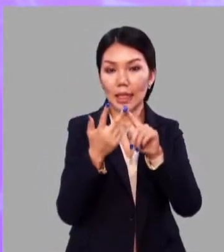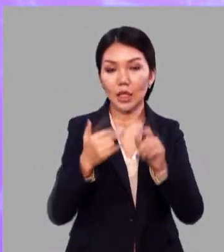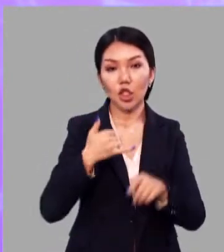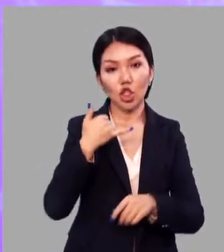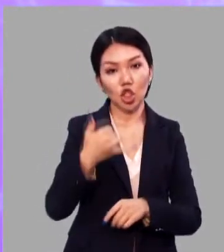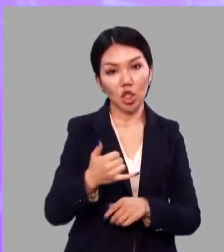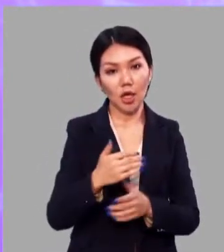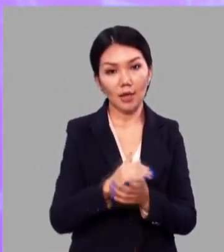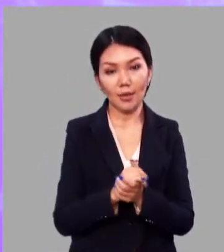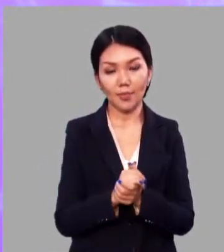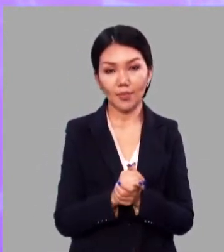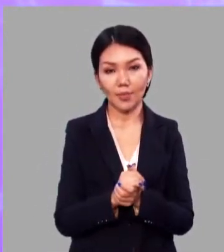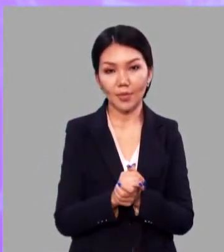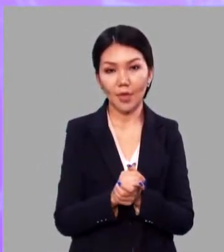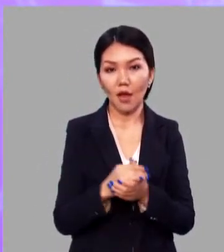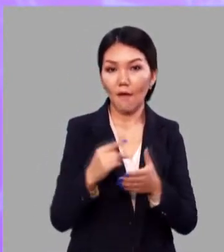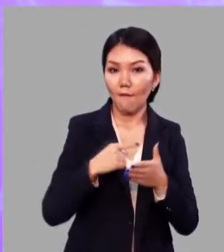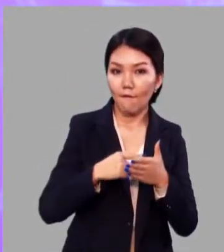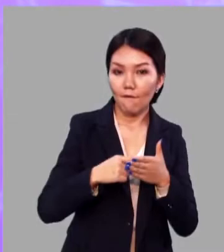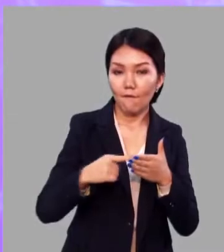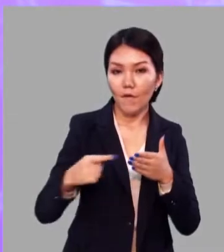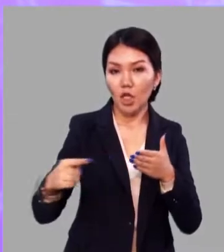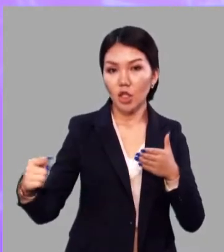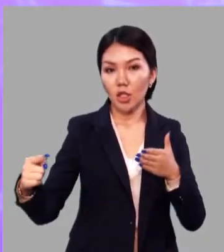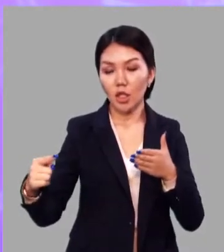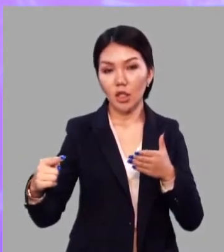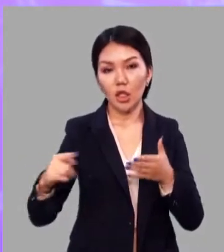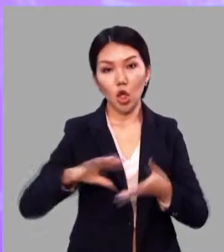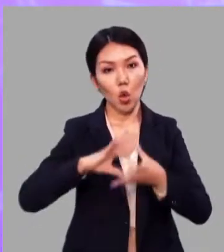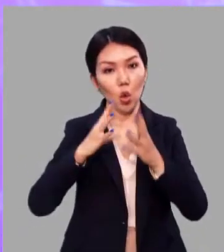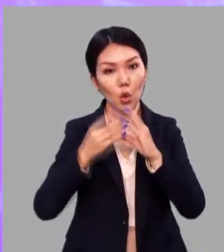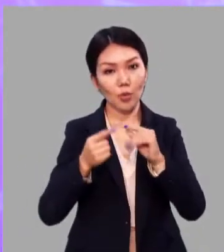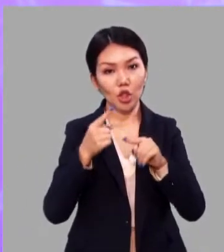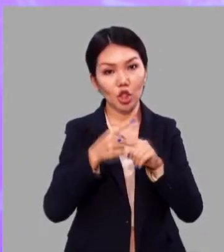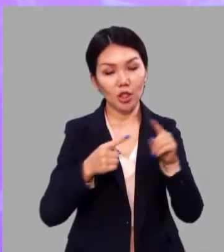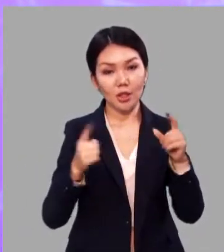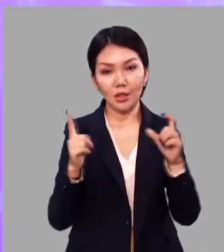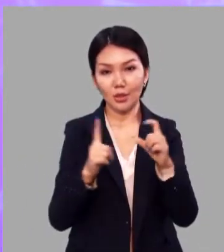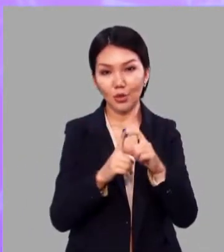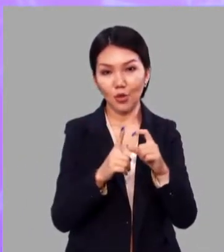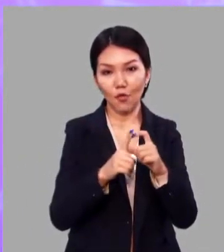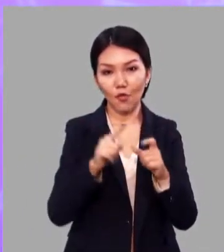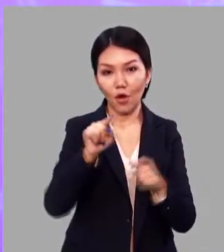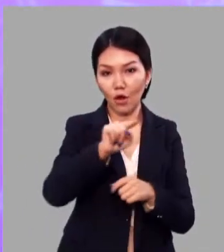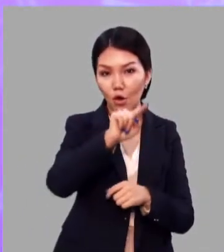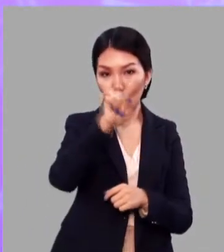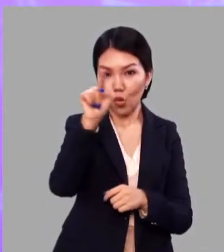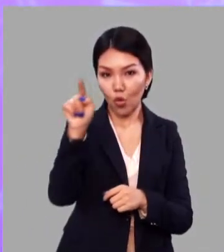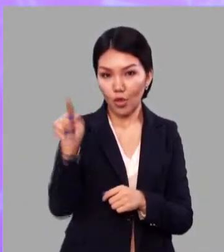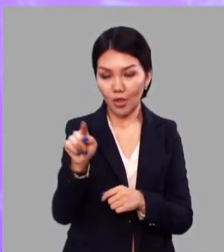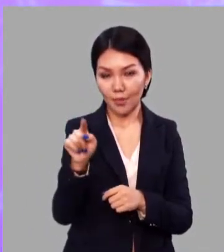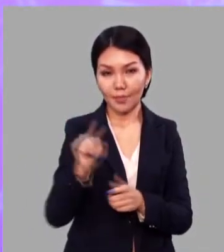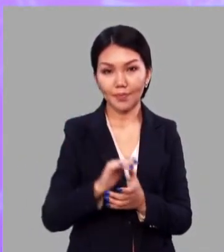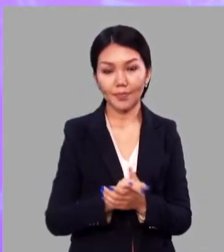И третий шаг. Выделение общей части слов корня.